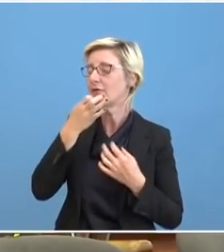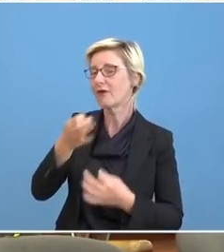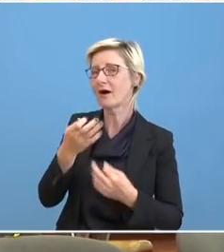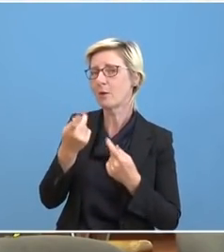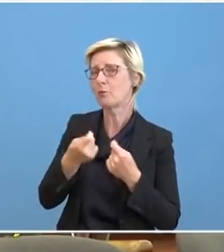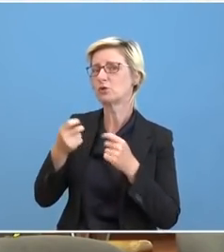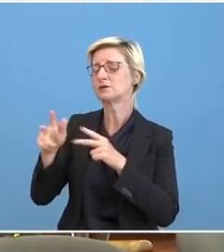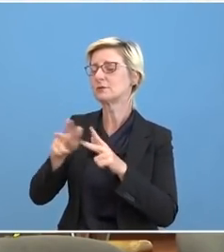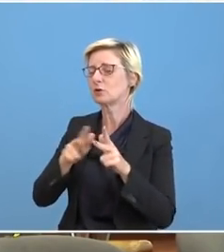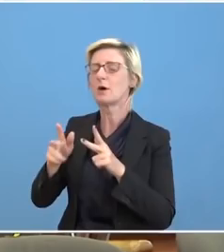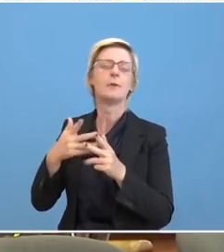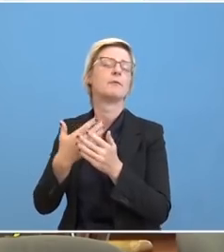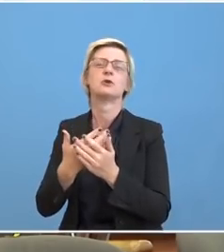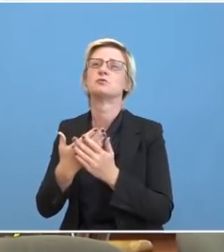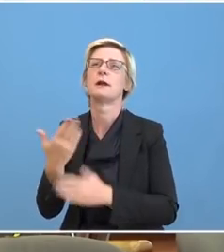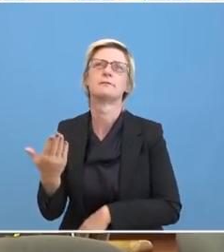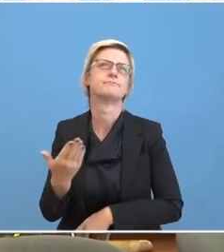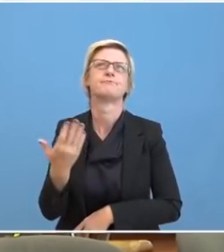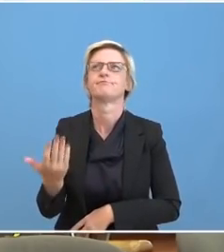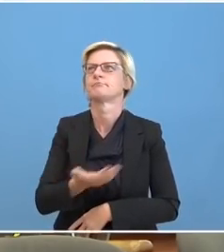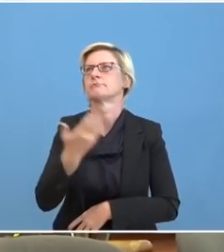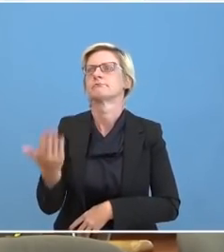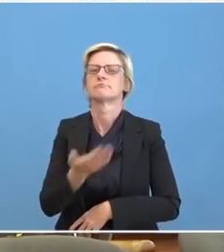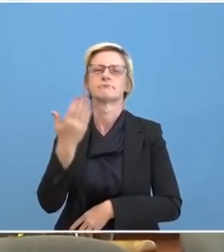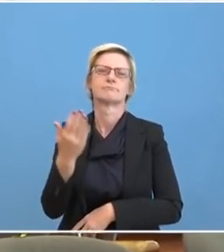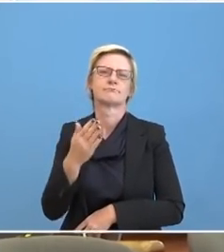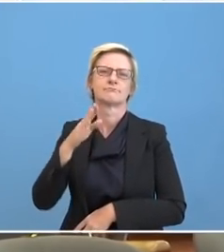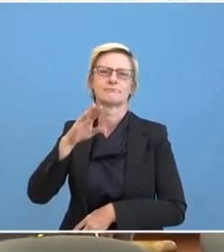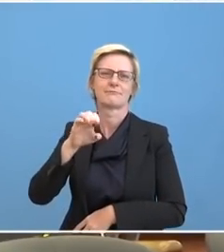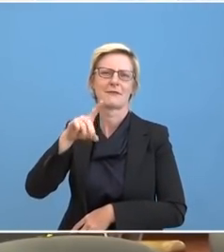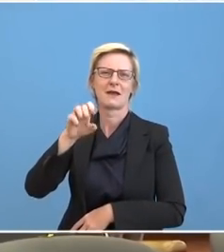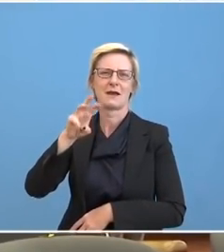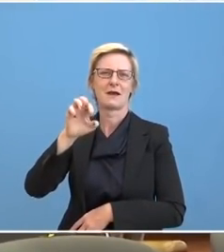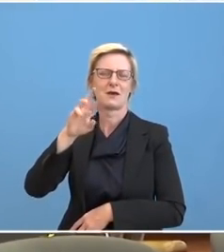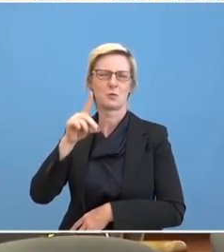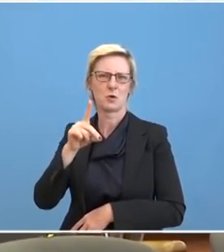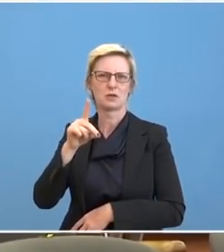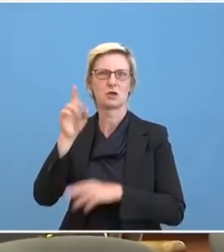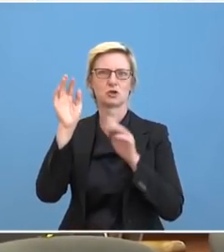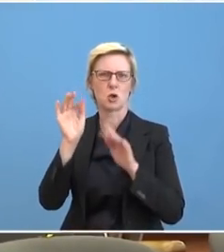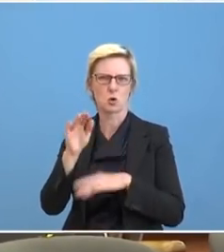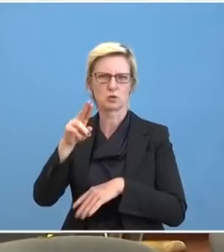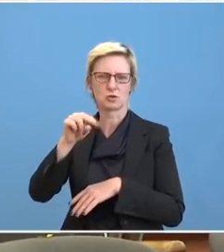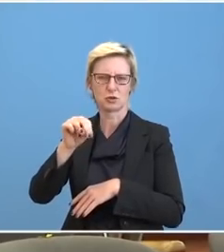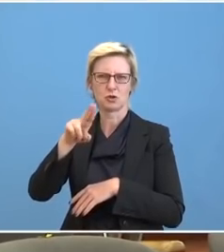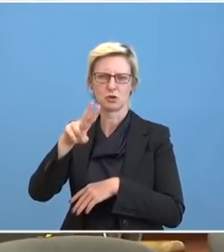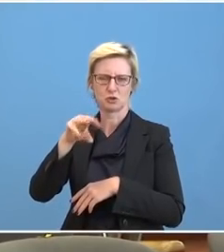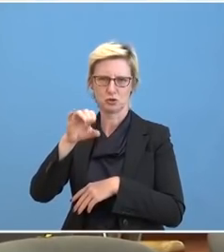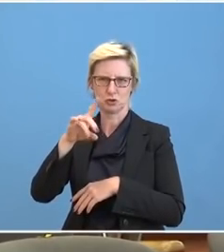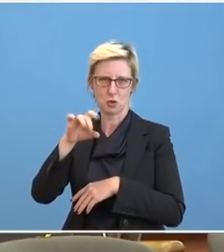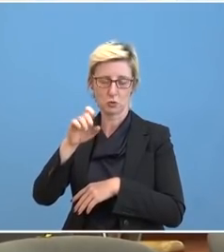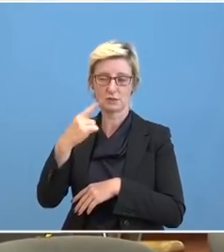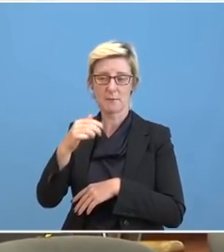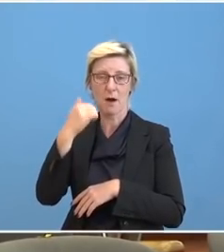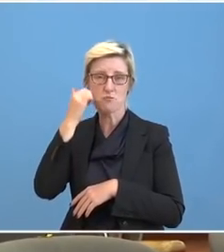entgegenkommt zu agieren, im Fall von Edward Snowden, wenn der sich ernsthaft vergiften würde in Moskau und dass